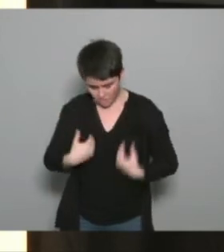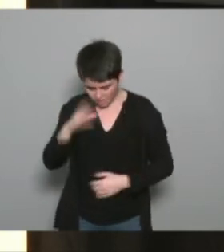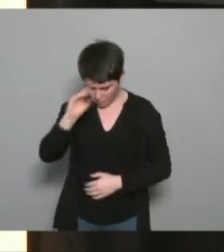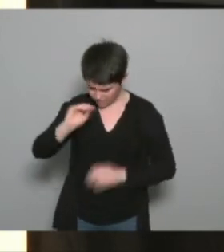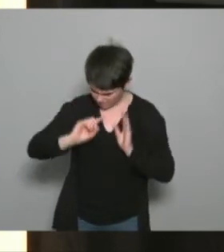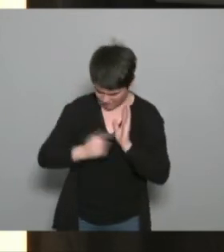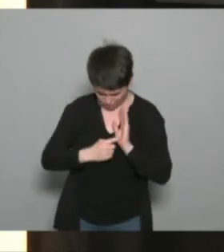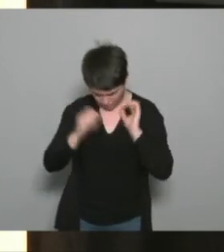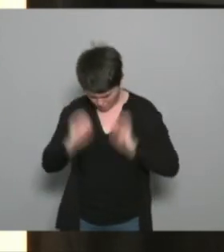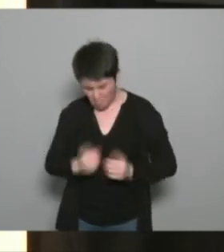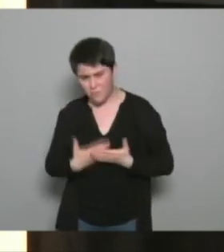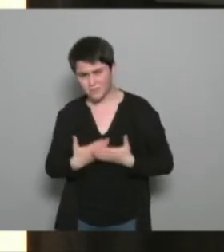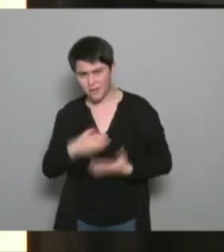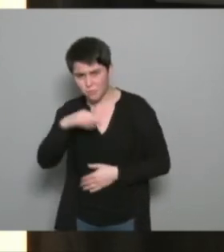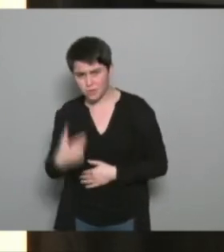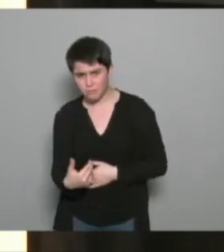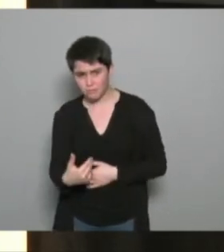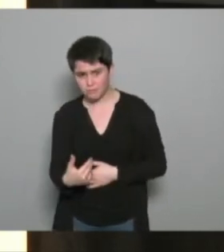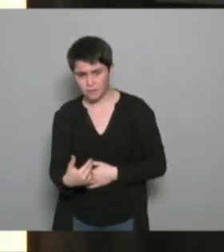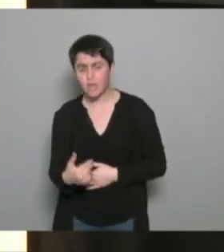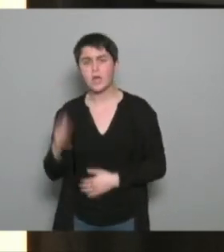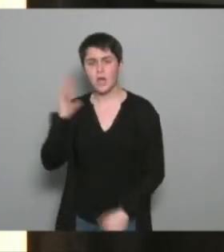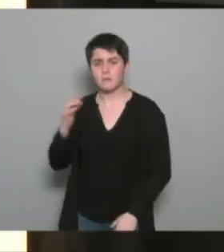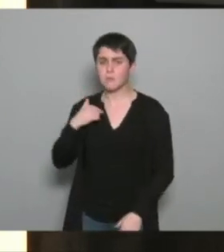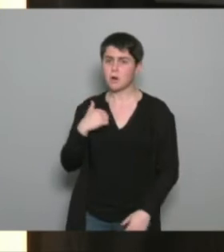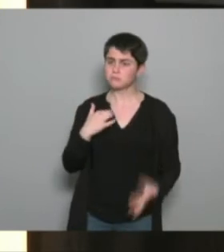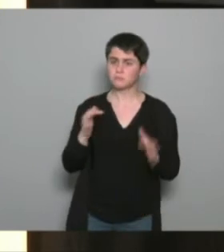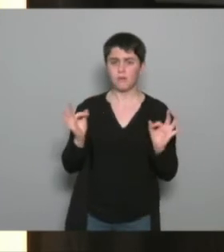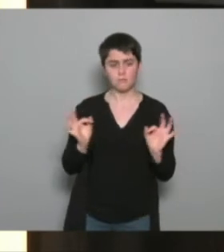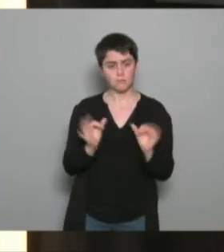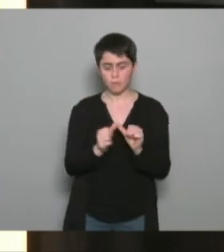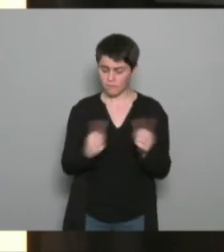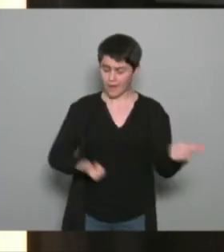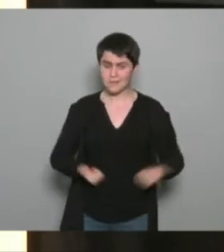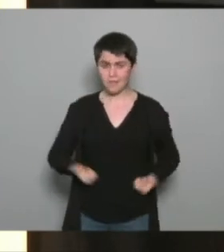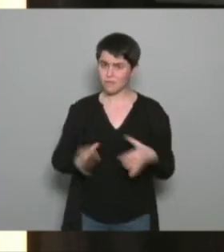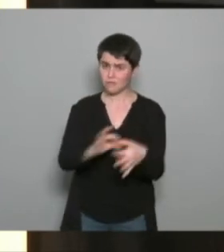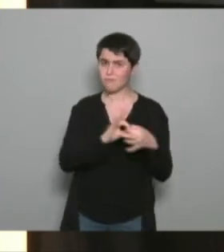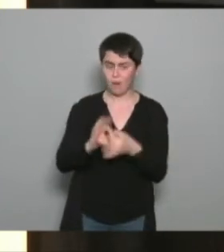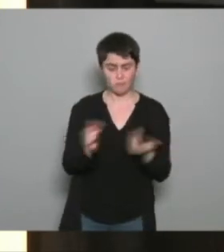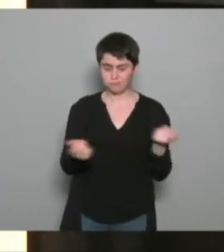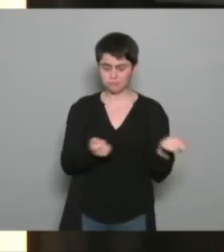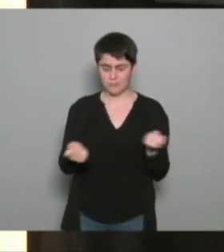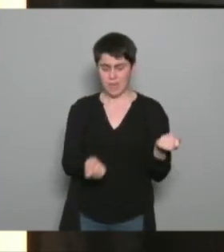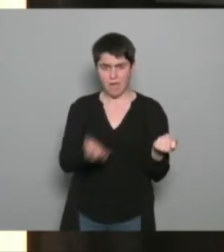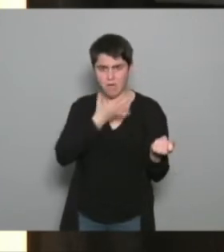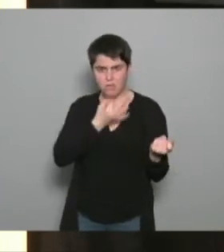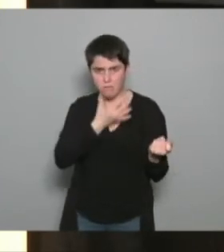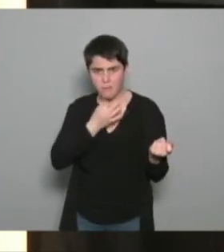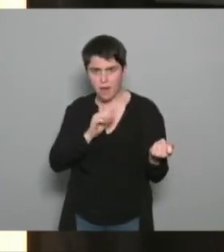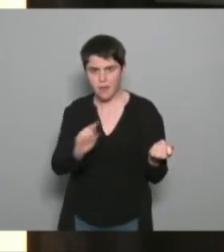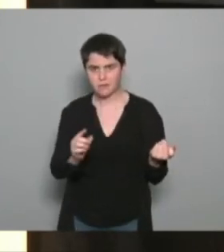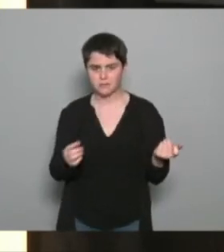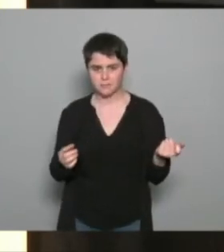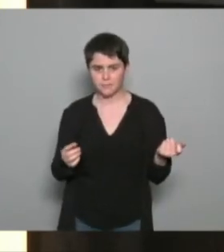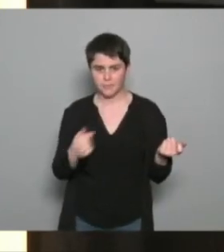vrai que au départ j'étais déjà coordinateur d'un secteur et puis j'étais tellement pas à l'aise avec ça avec cette notion que